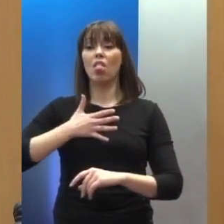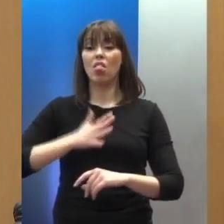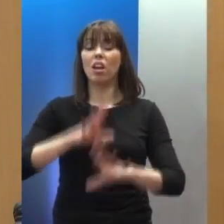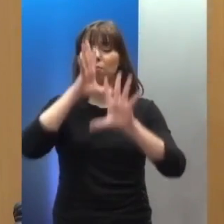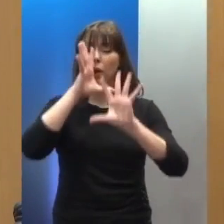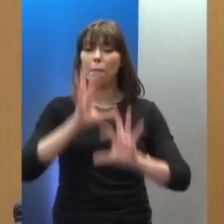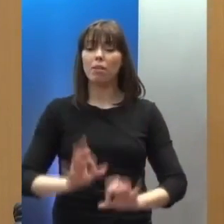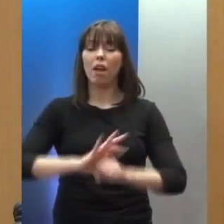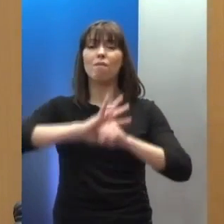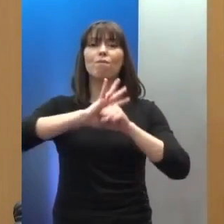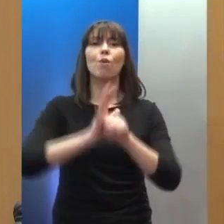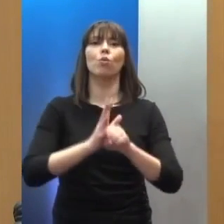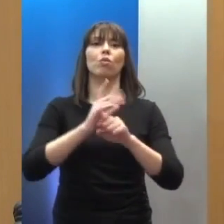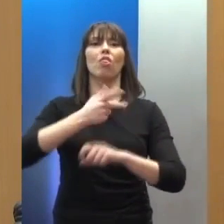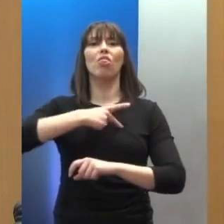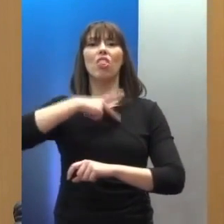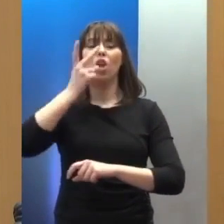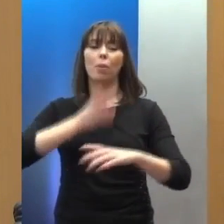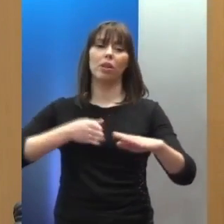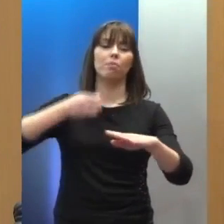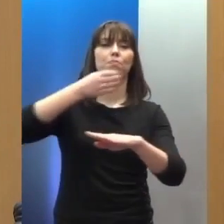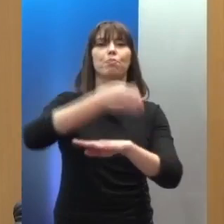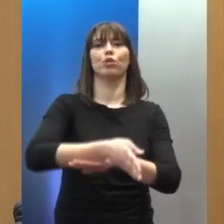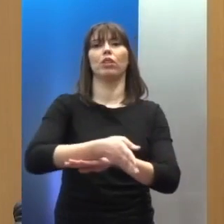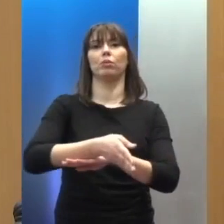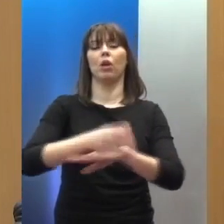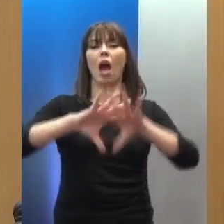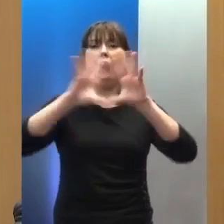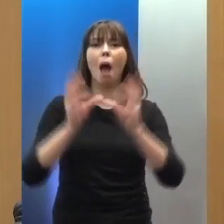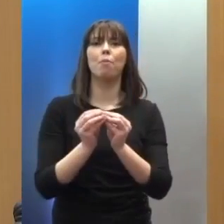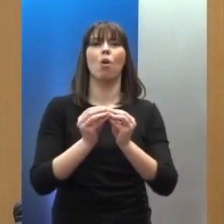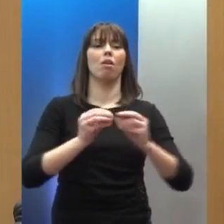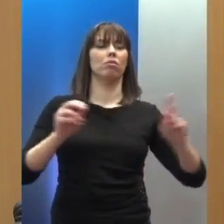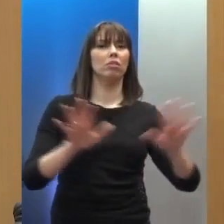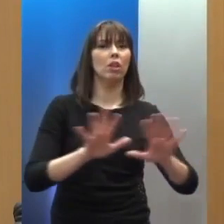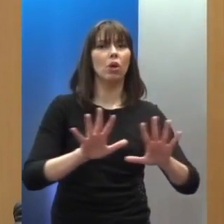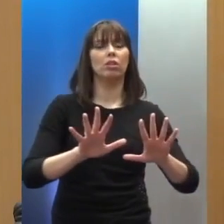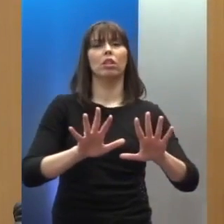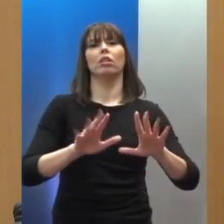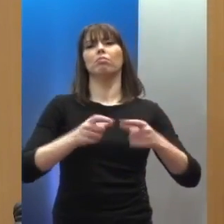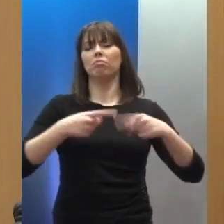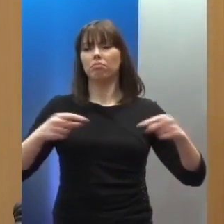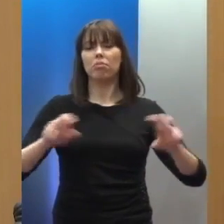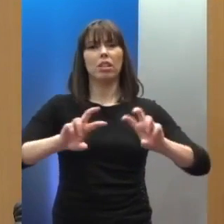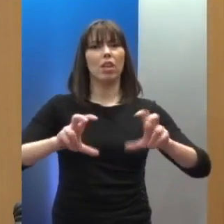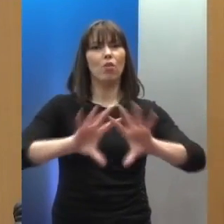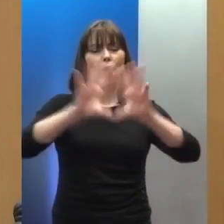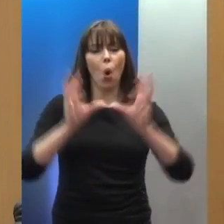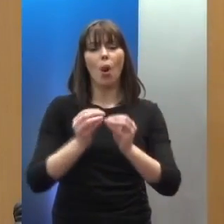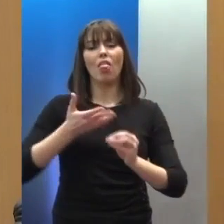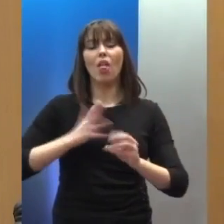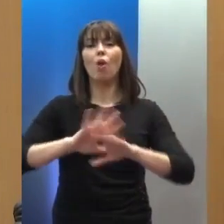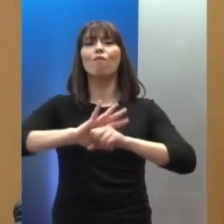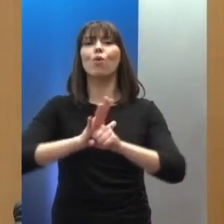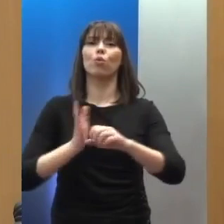διασφάλιση δικαιωμάτων προσβασιμότητας από τους ραδιοτηλεοπτικούς παρόχους οπτικοακουστικών μέσων και τις υπηρεσίες